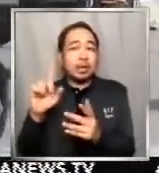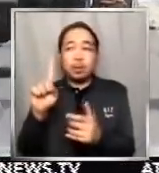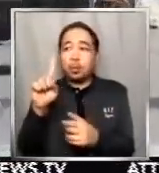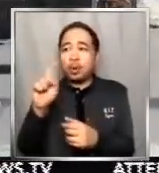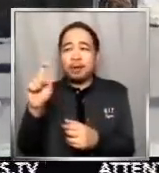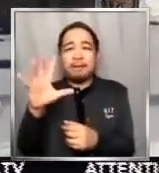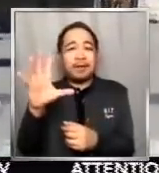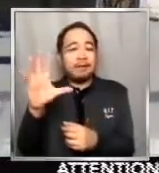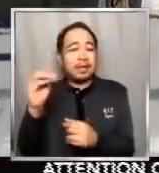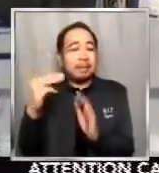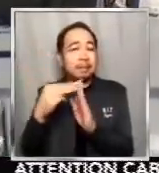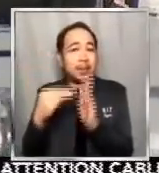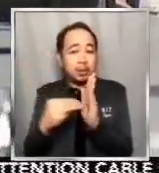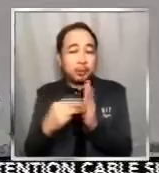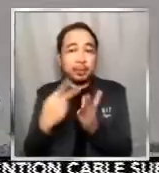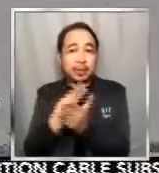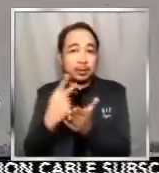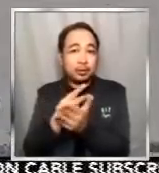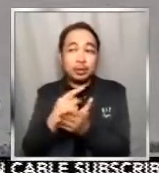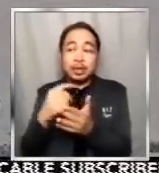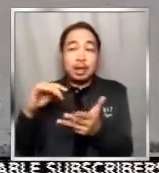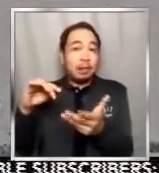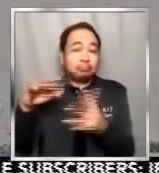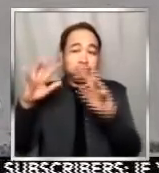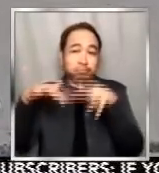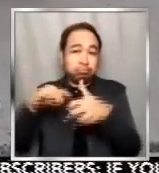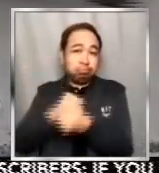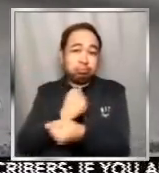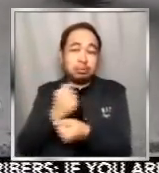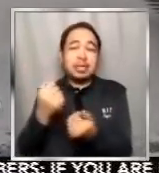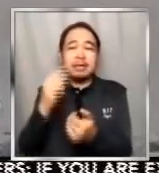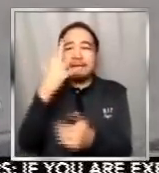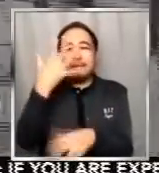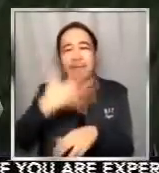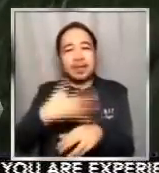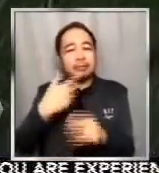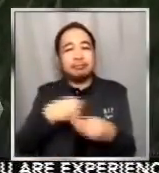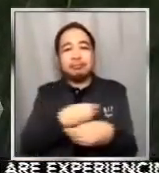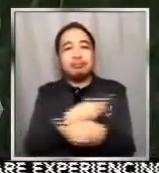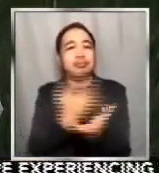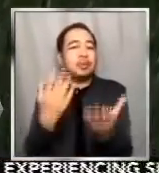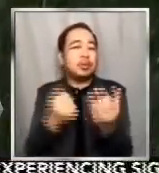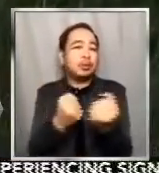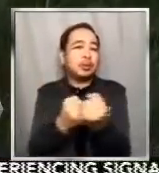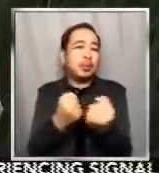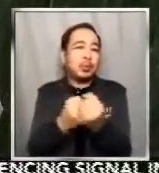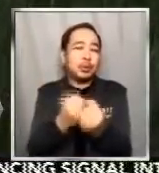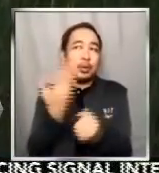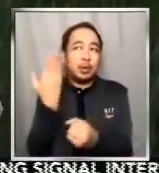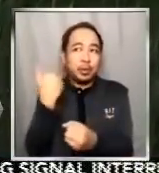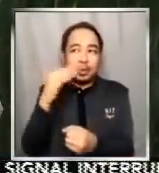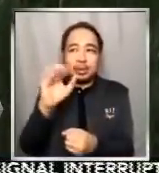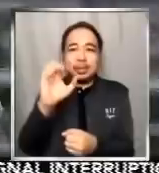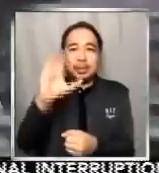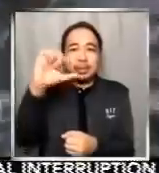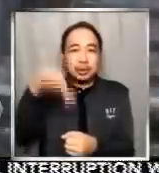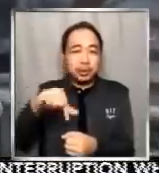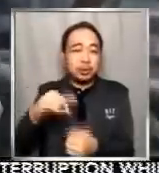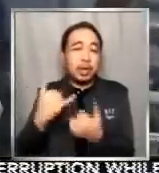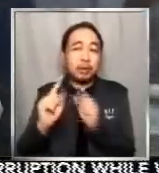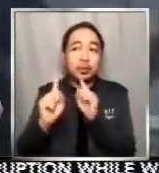calamity fund, ay limang beses na pamamahagi ng ayuda noong ECQ. Para makaresponde pa sa ibang kalamidad,